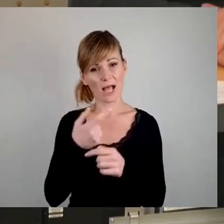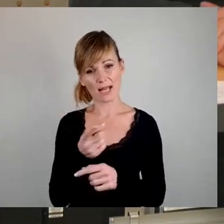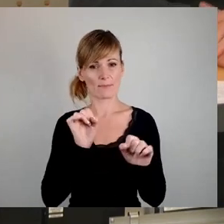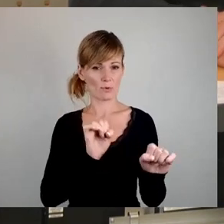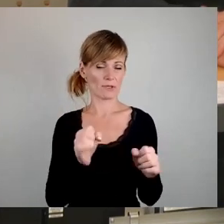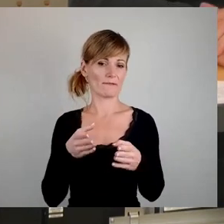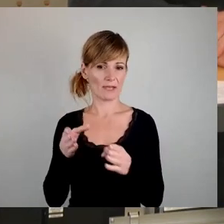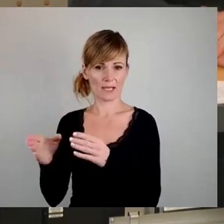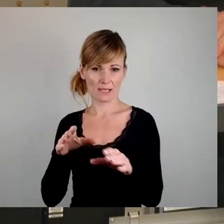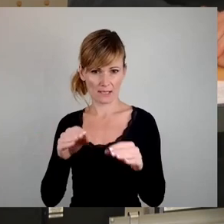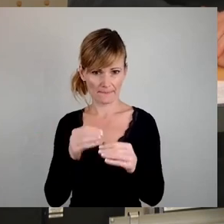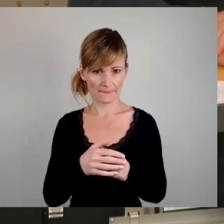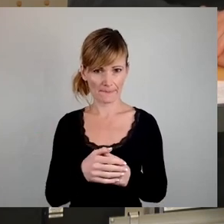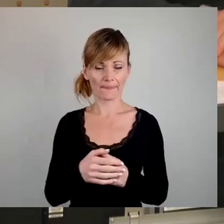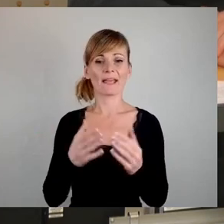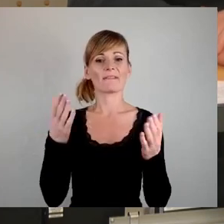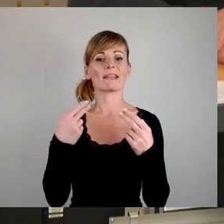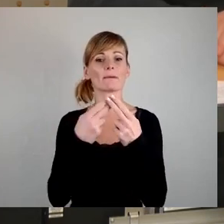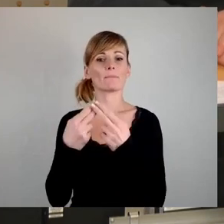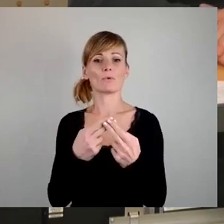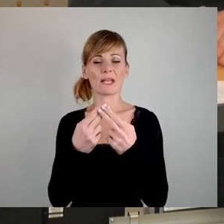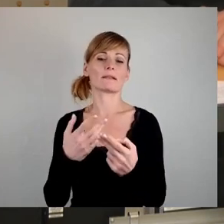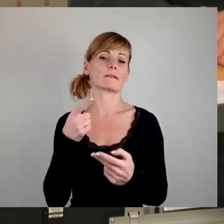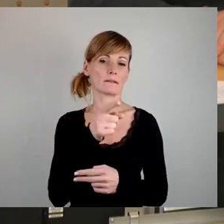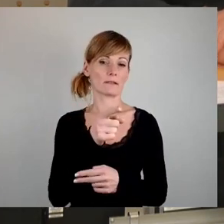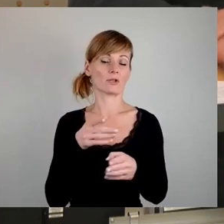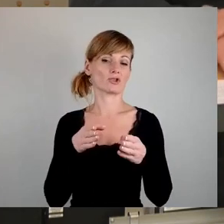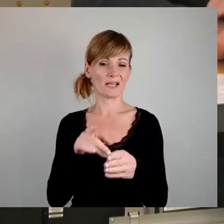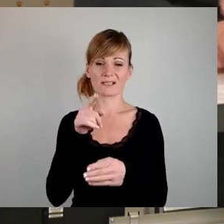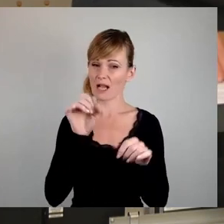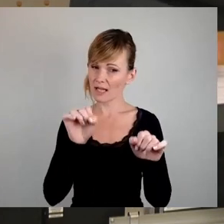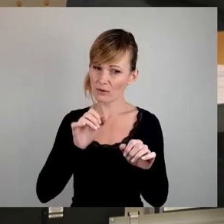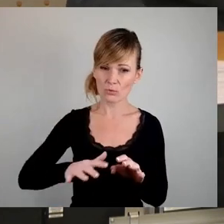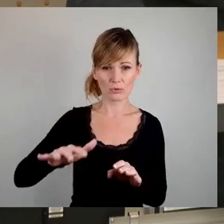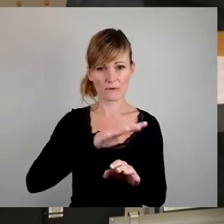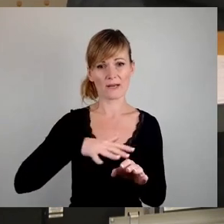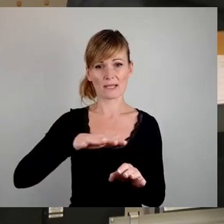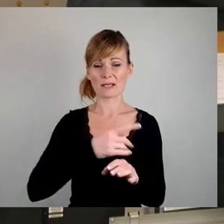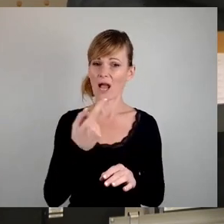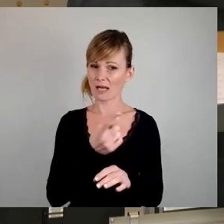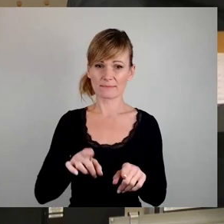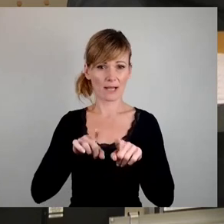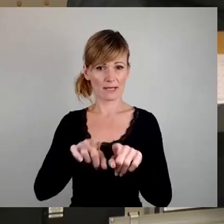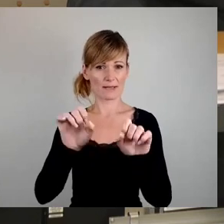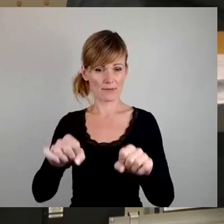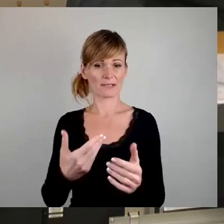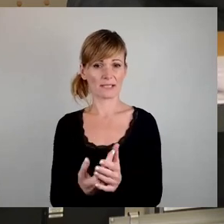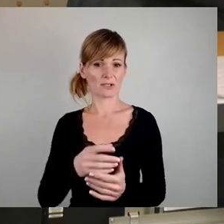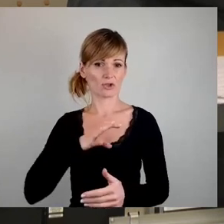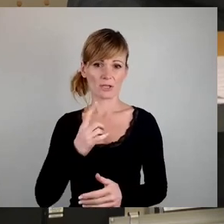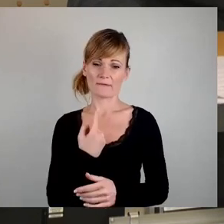Insbesondere an der Windmühlenstraße haben wir genug Potenzialflächen, um auch alle diese Wege parallel beschreiten zu können. Diese Chance sollten wir nutzen.